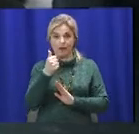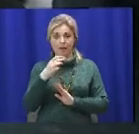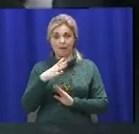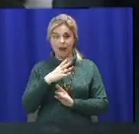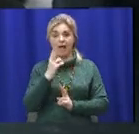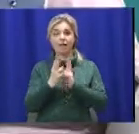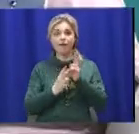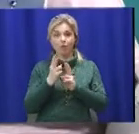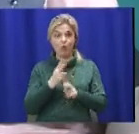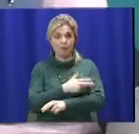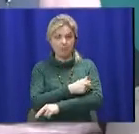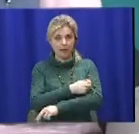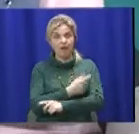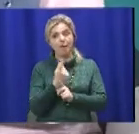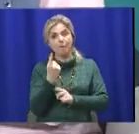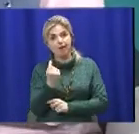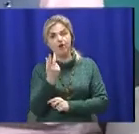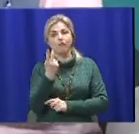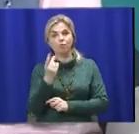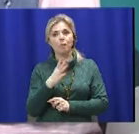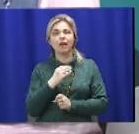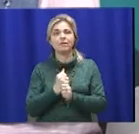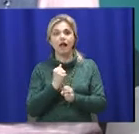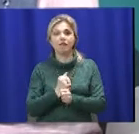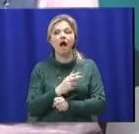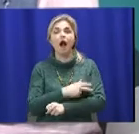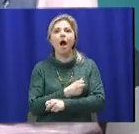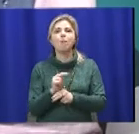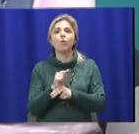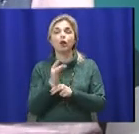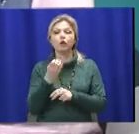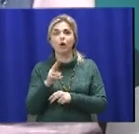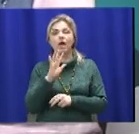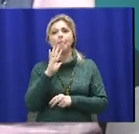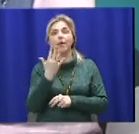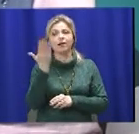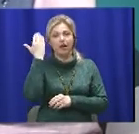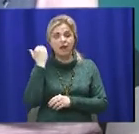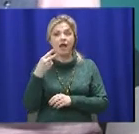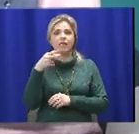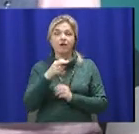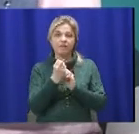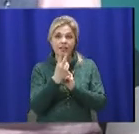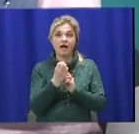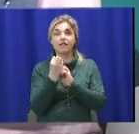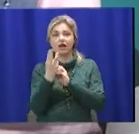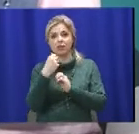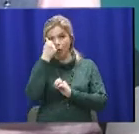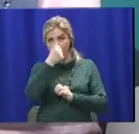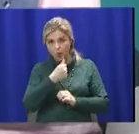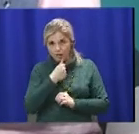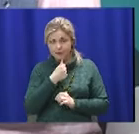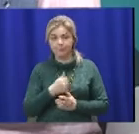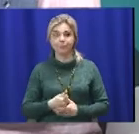медичної допомоги створювалися амбулаторії, це, мабуть, було років п'ять, тому 12-13 роки, так? А можна